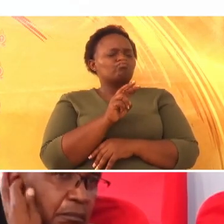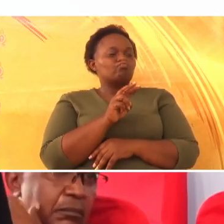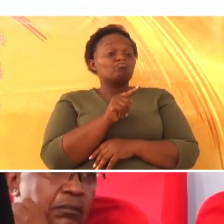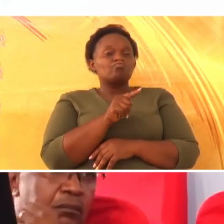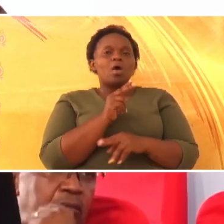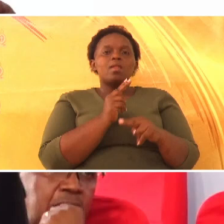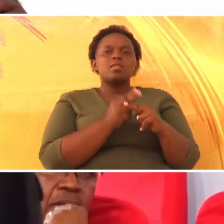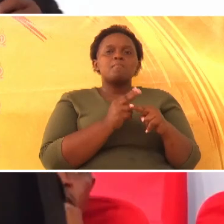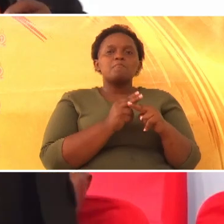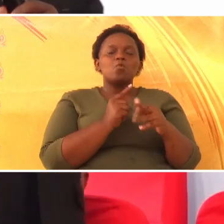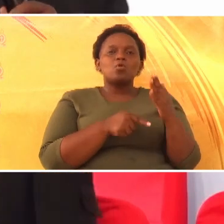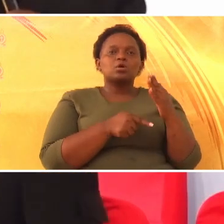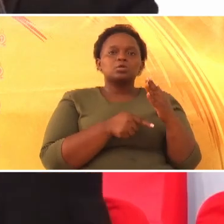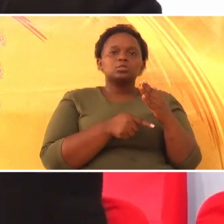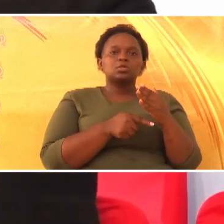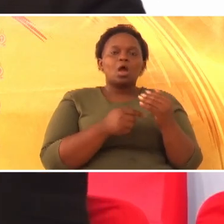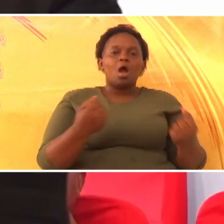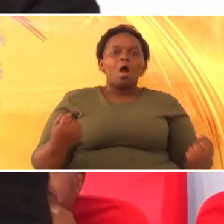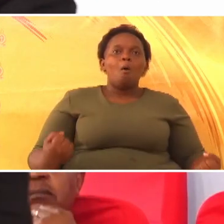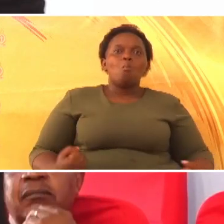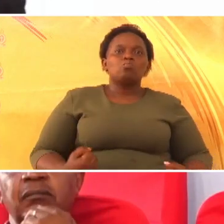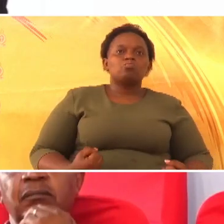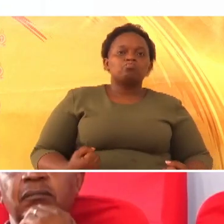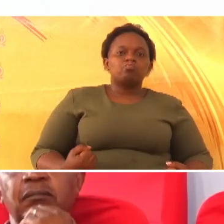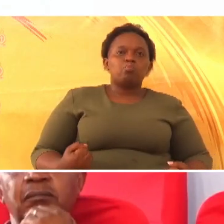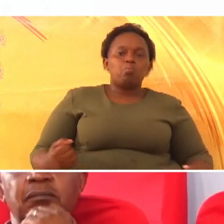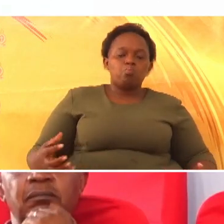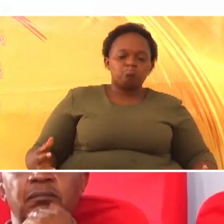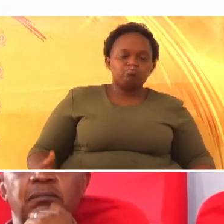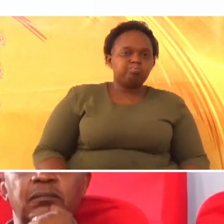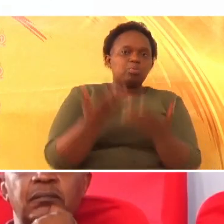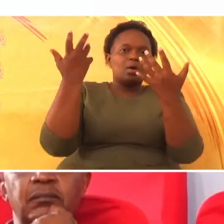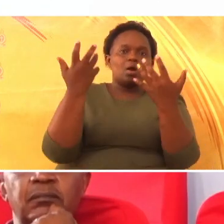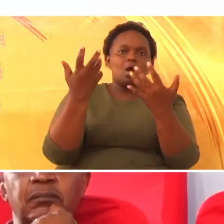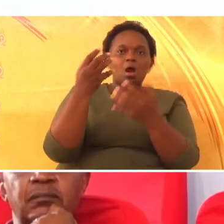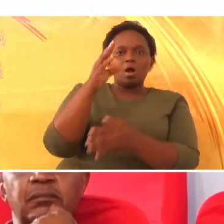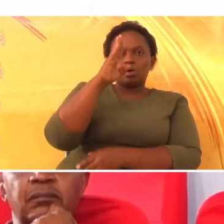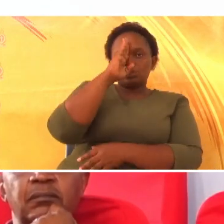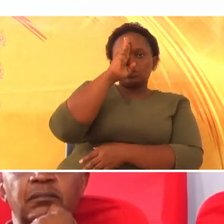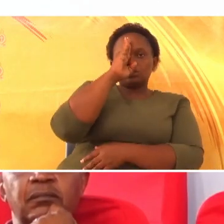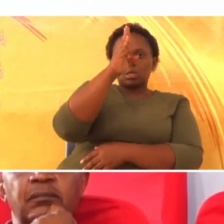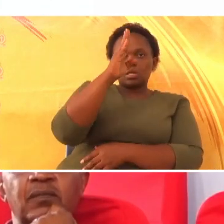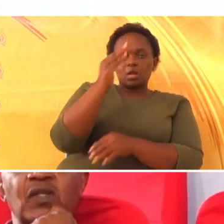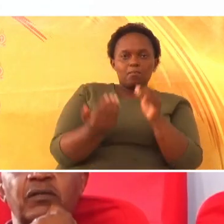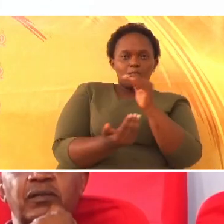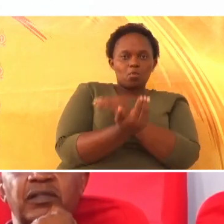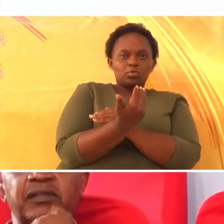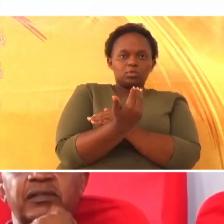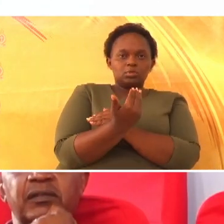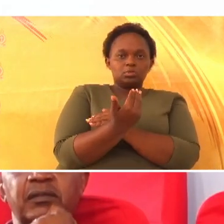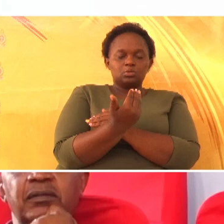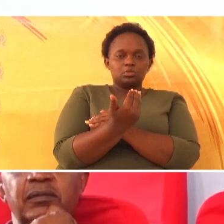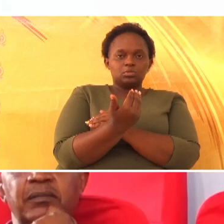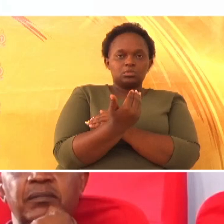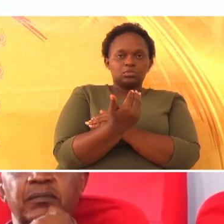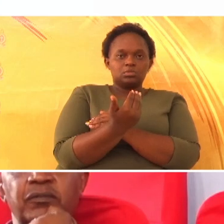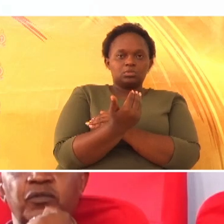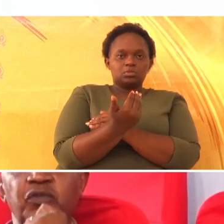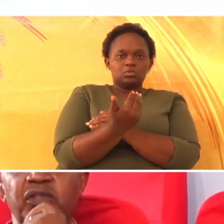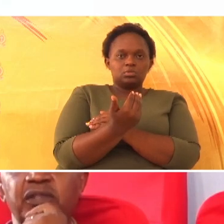inaitua, the rapture on a Sunday morning. Rapture on Sunday